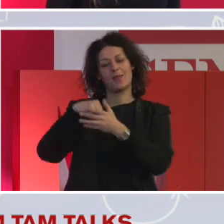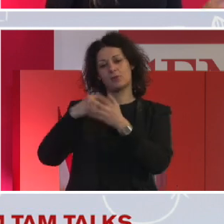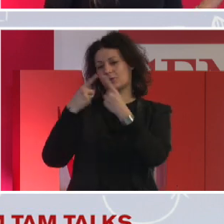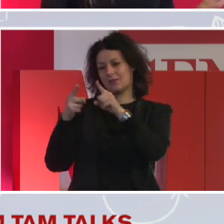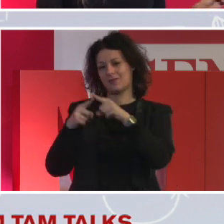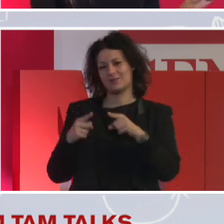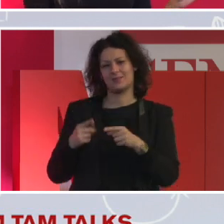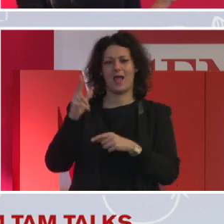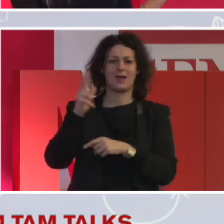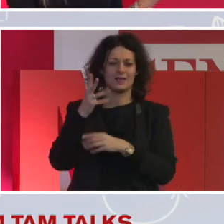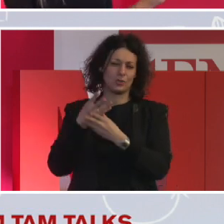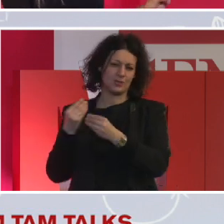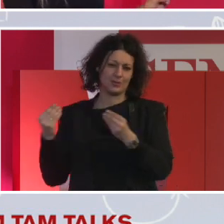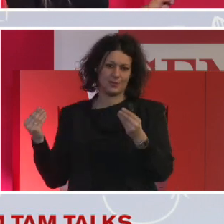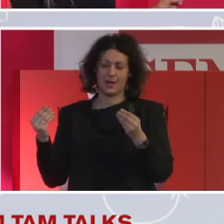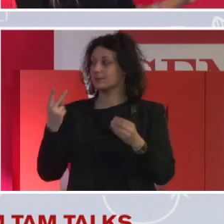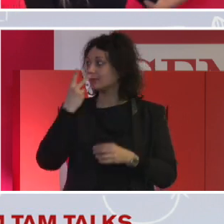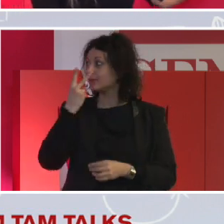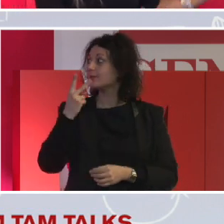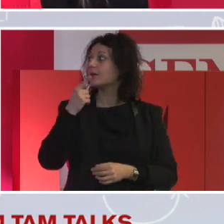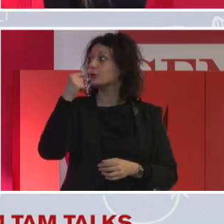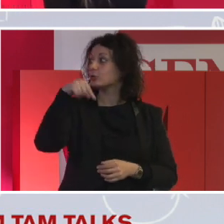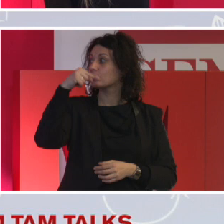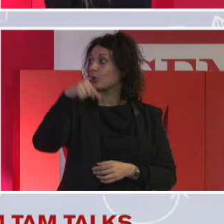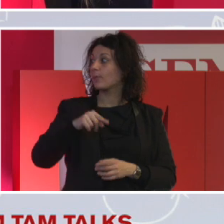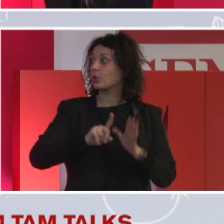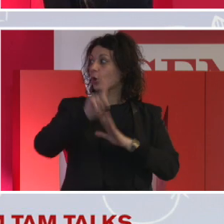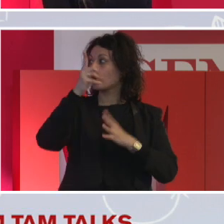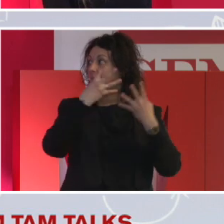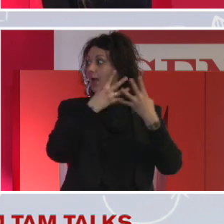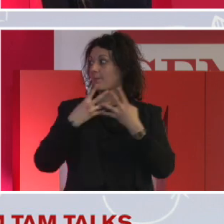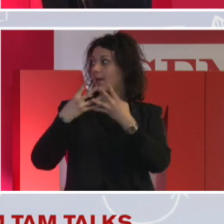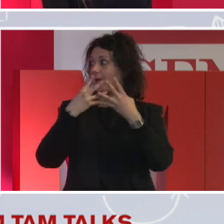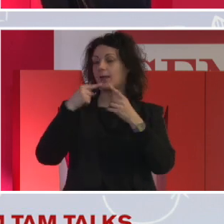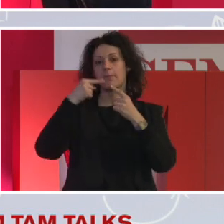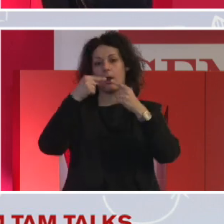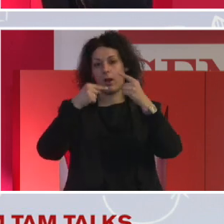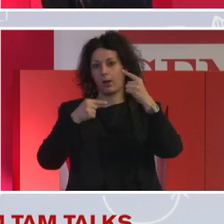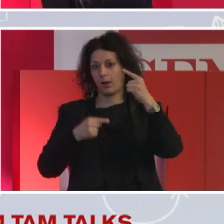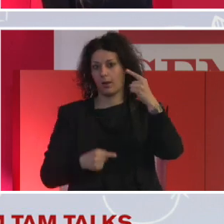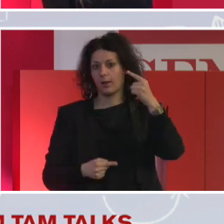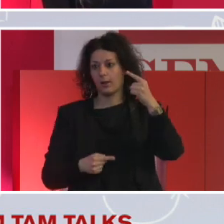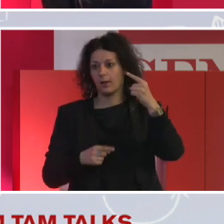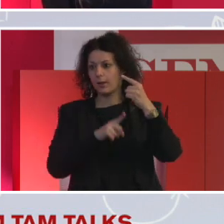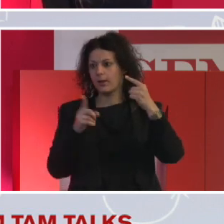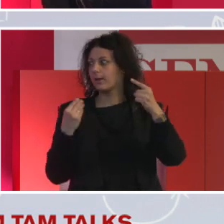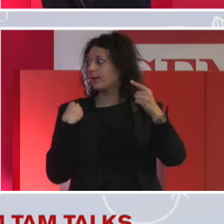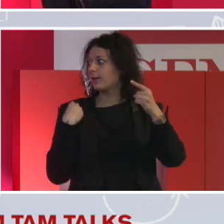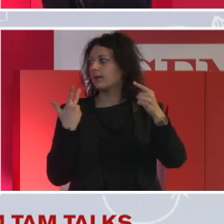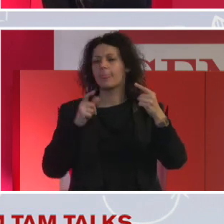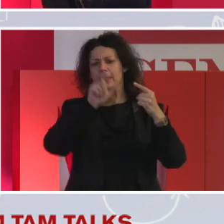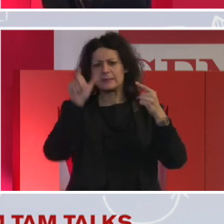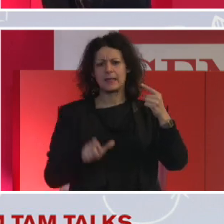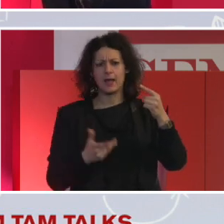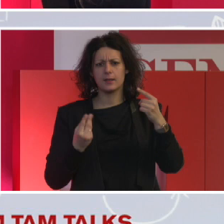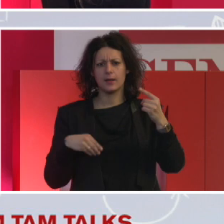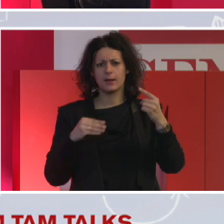anche religioni, il 55%, il Nord America a seguire, e poi il resto. Vi domanderete, l'Italia, ahimè, solo il